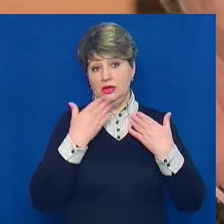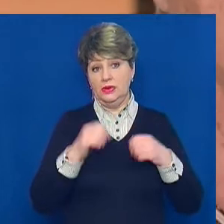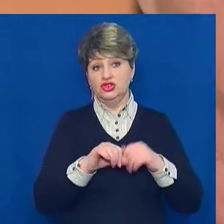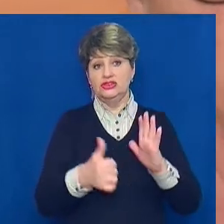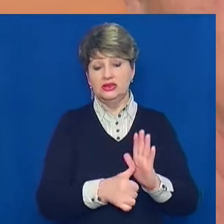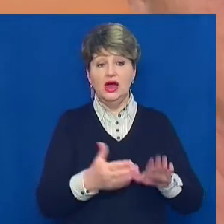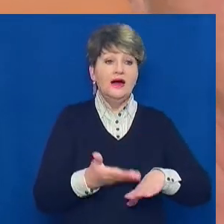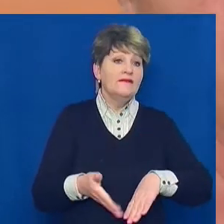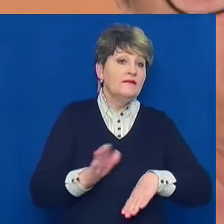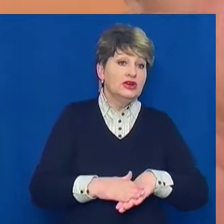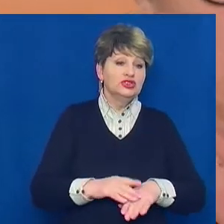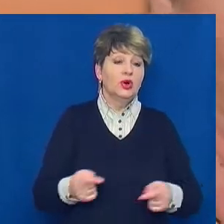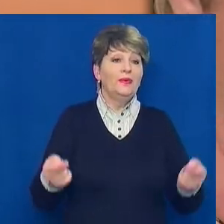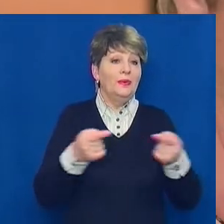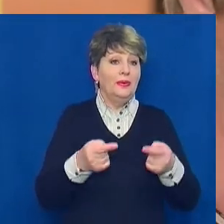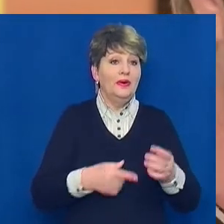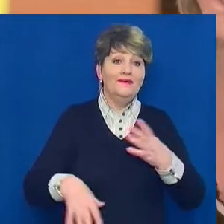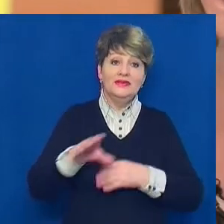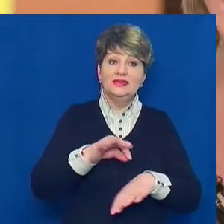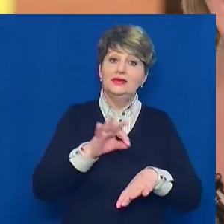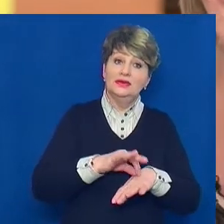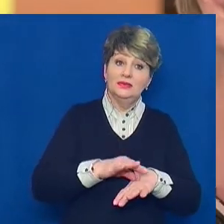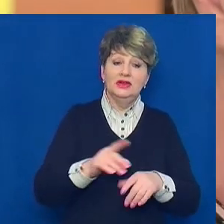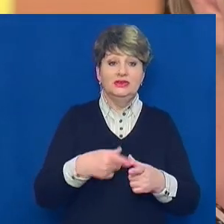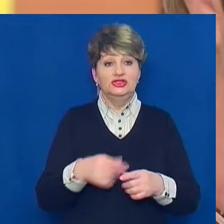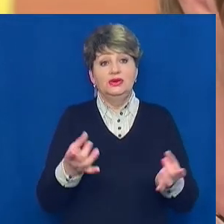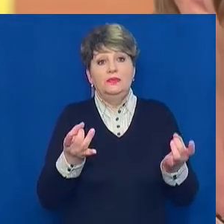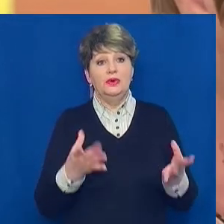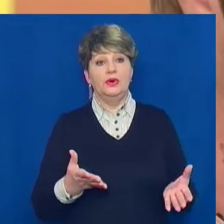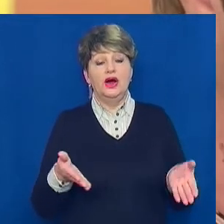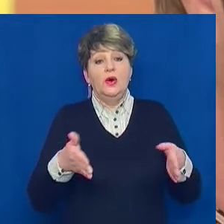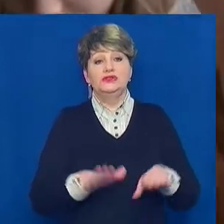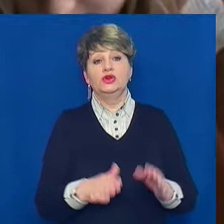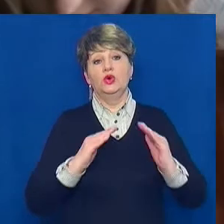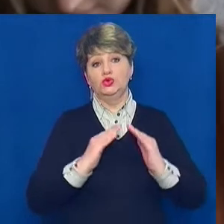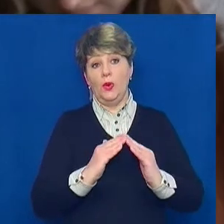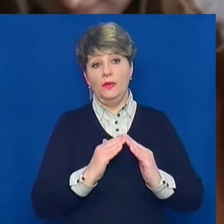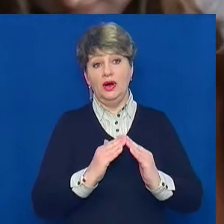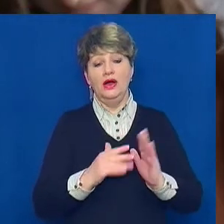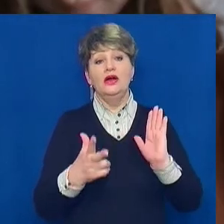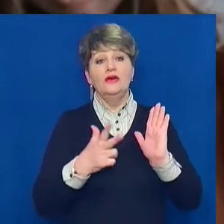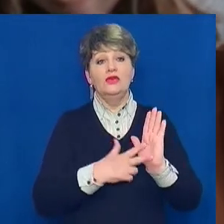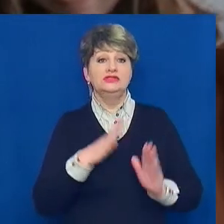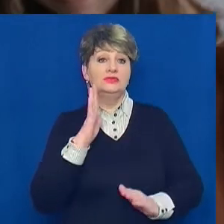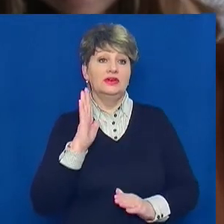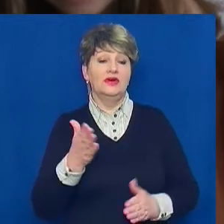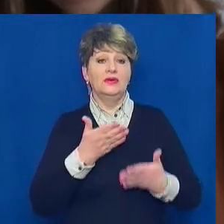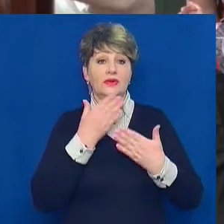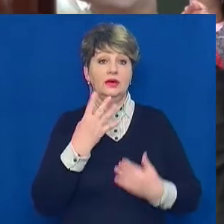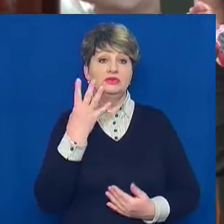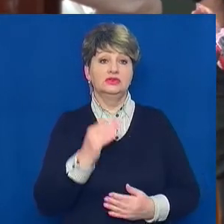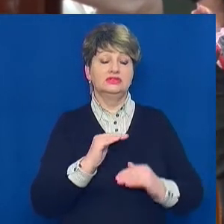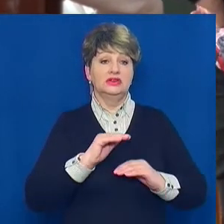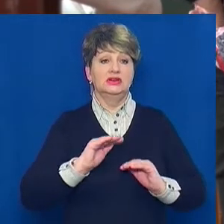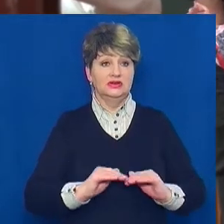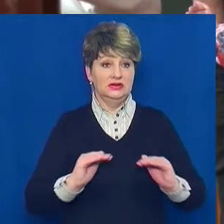важко встановити, чи всі хворі, чи, можливо, когось просто вже залишили вдома. У восьмому В відсутні четверо учнів. На